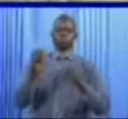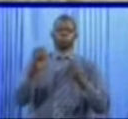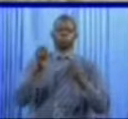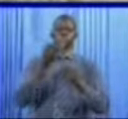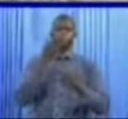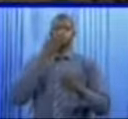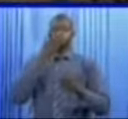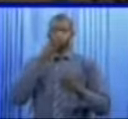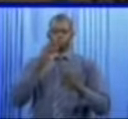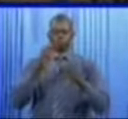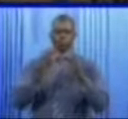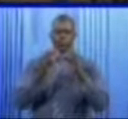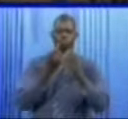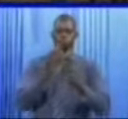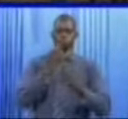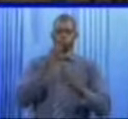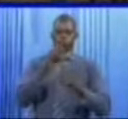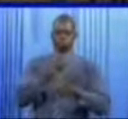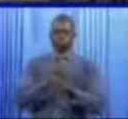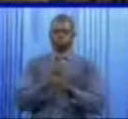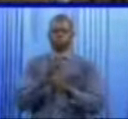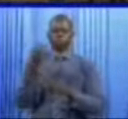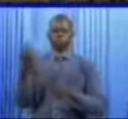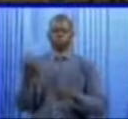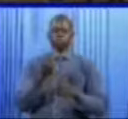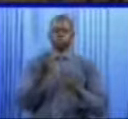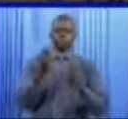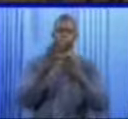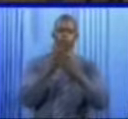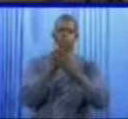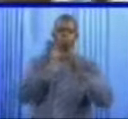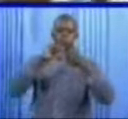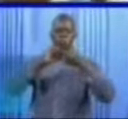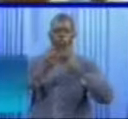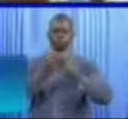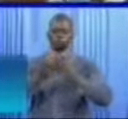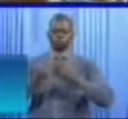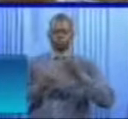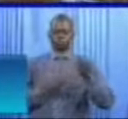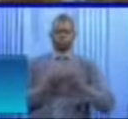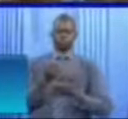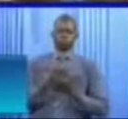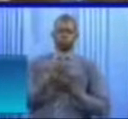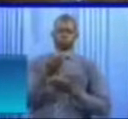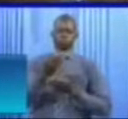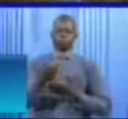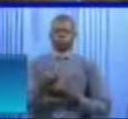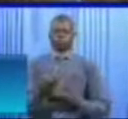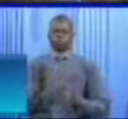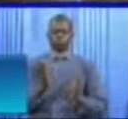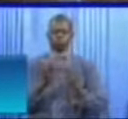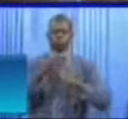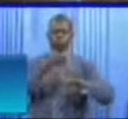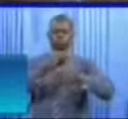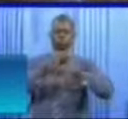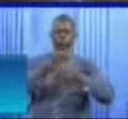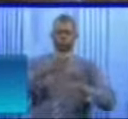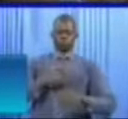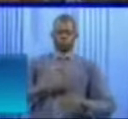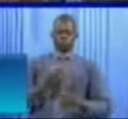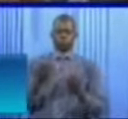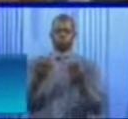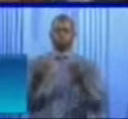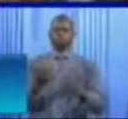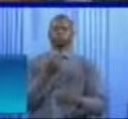à quelque niveau que ce soit. L'opération est toutefois confrontée à des difficultés administratives et financières. La Chambre des Métiers souhaite qu'une